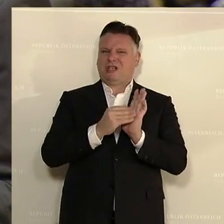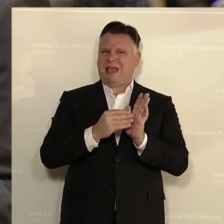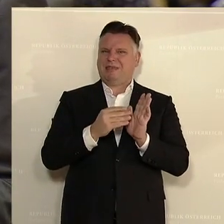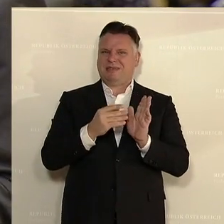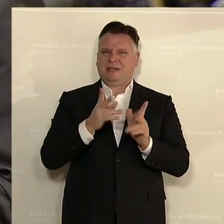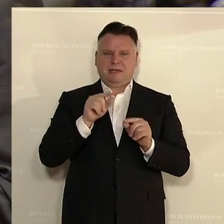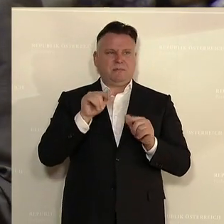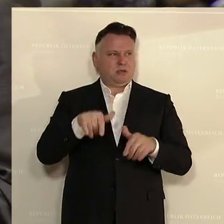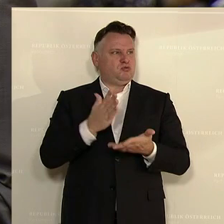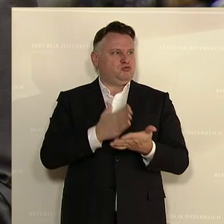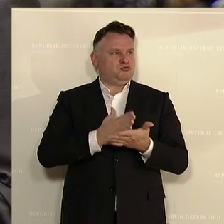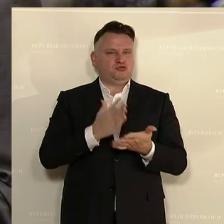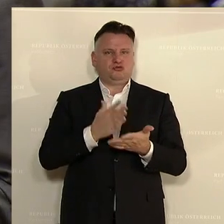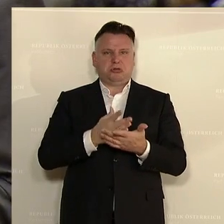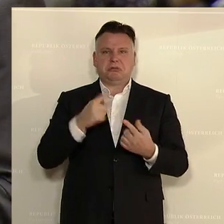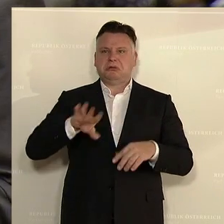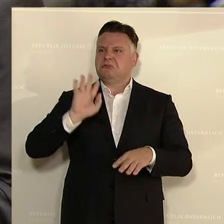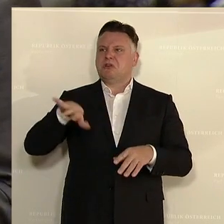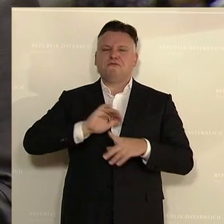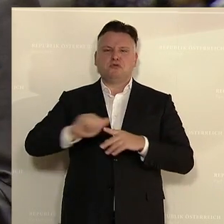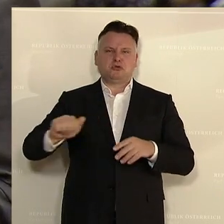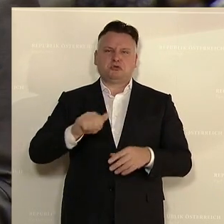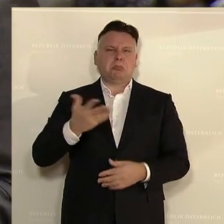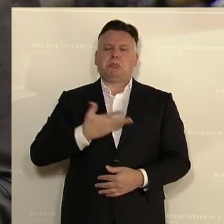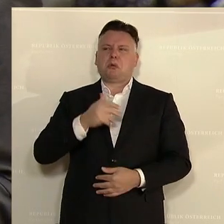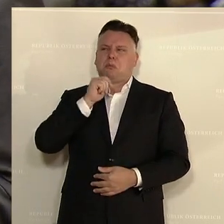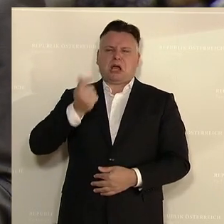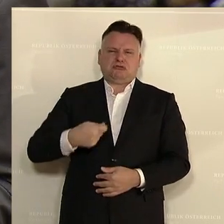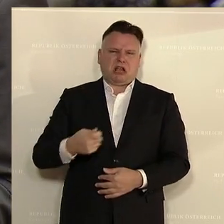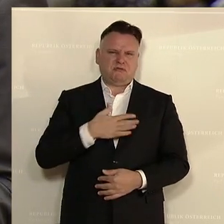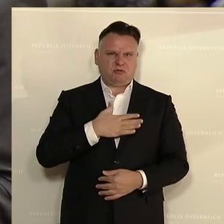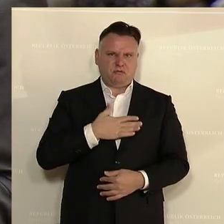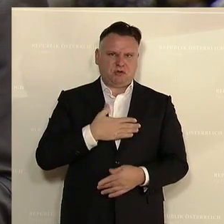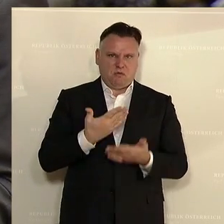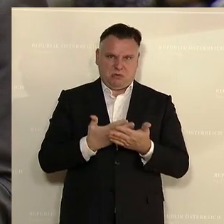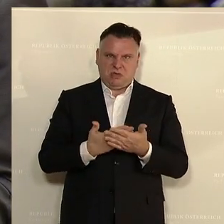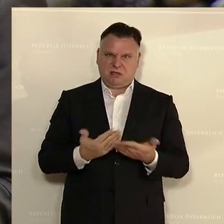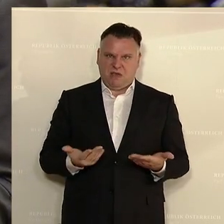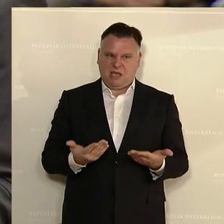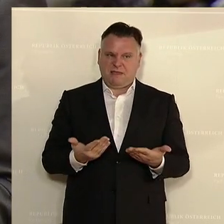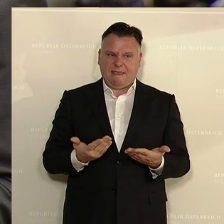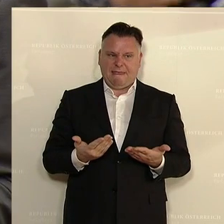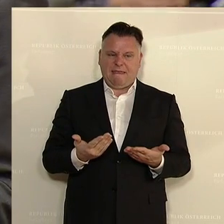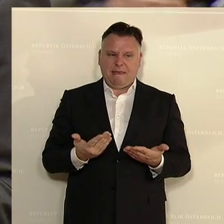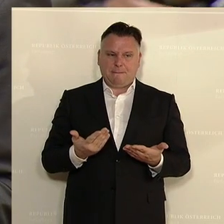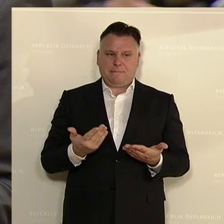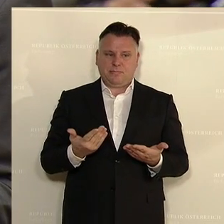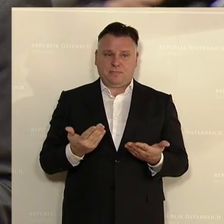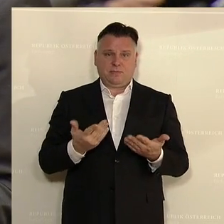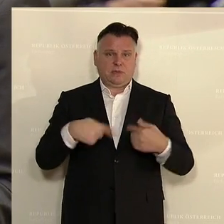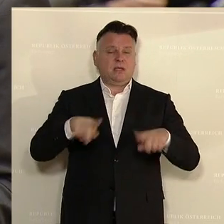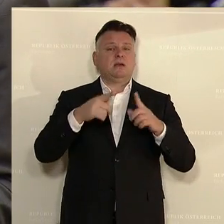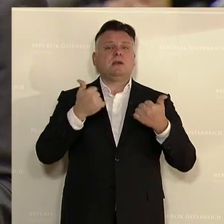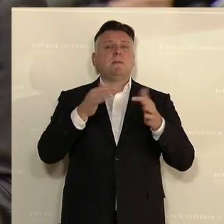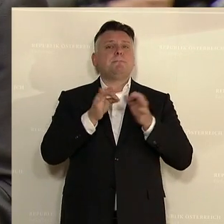Kultur der Straflosigkeit gibt in allen Institutionen und daher ist es, glaube ich, ganz wesentlich zu fragen, welche